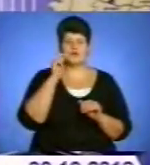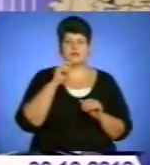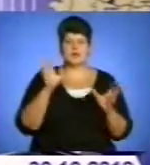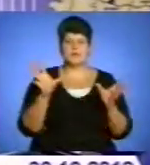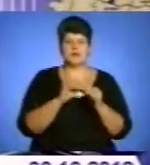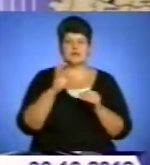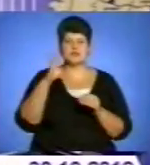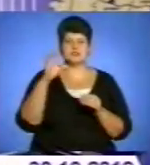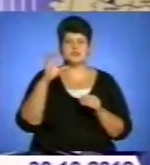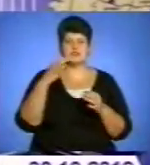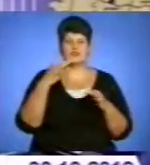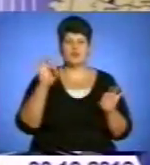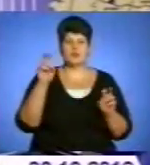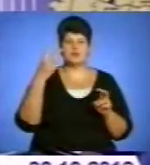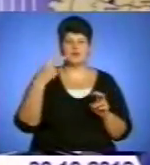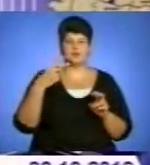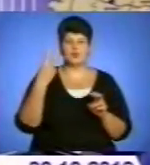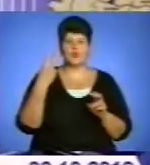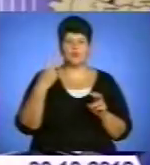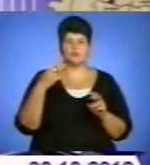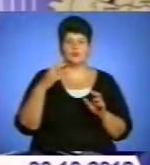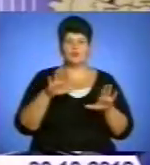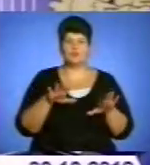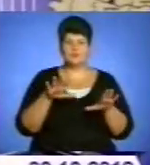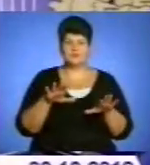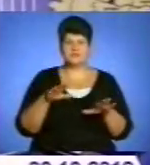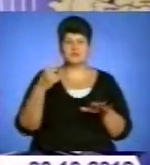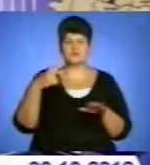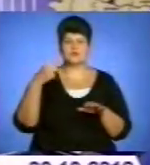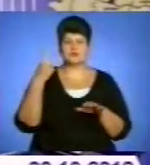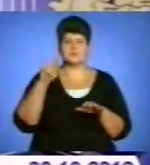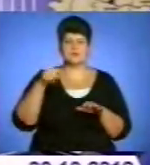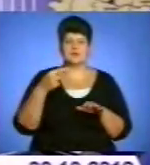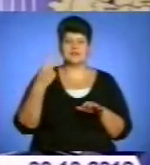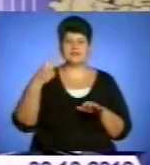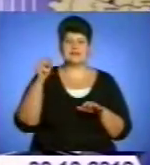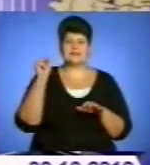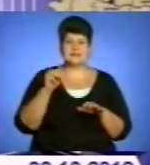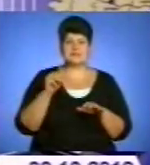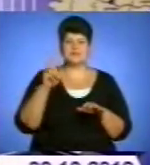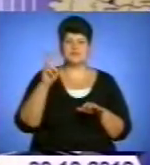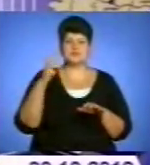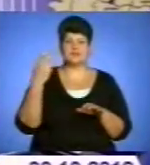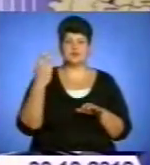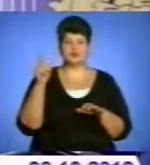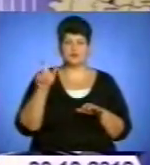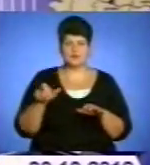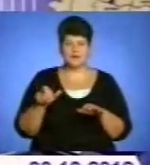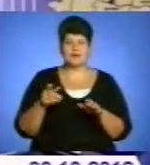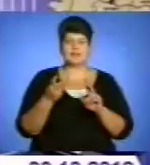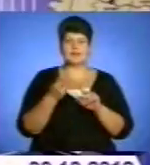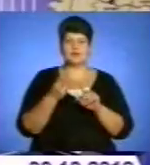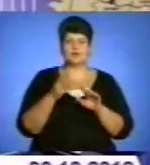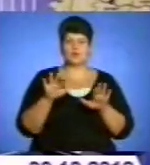другому місці 20,35%, це 20 203 чоловіка. І на третьому